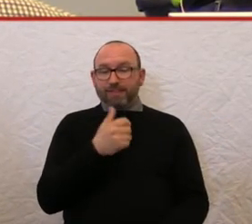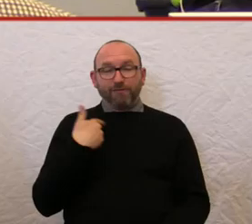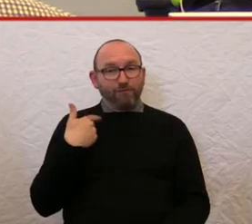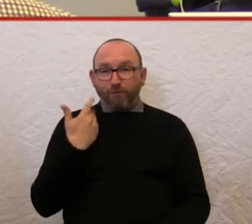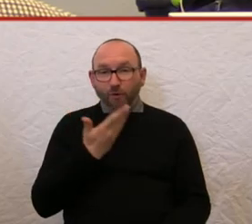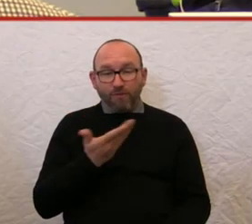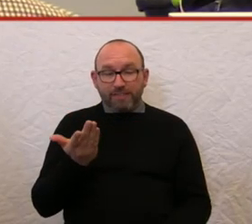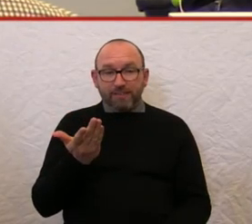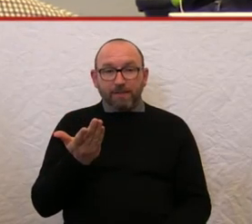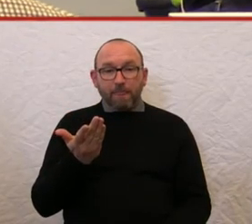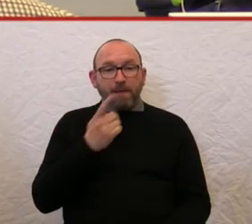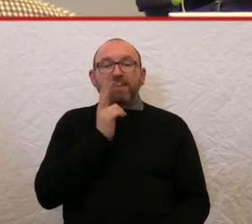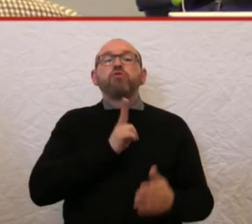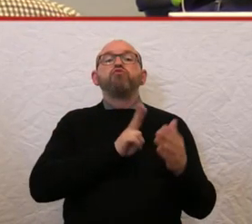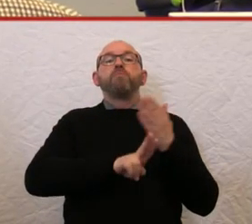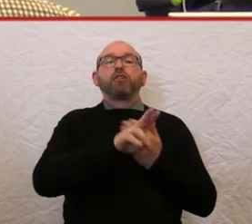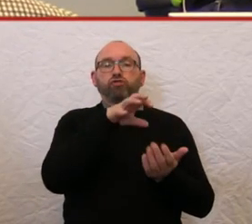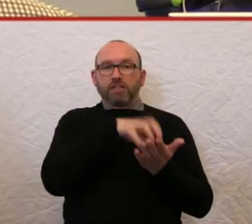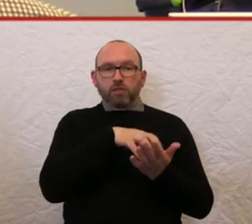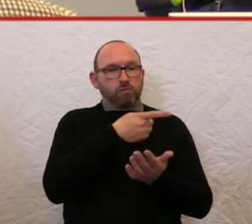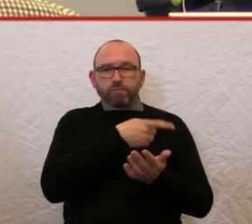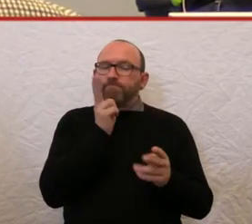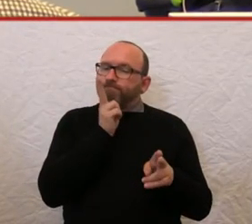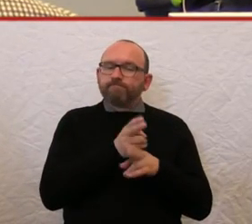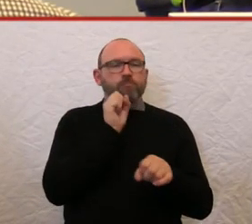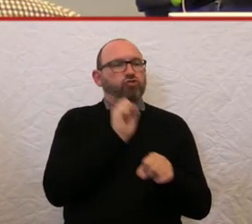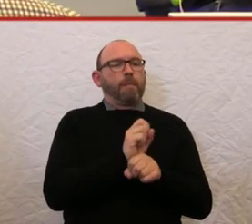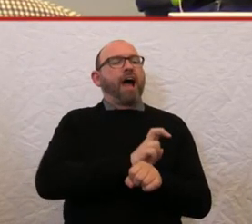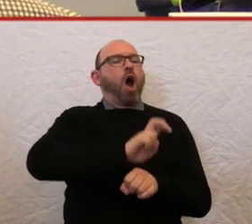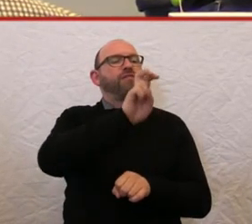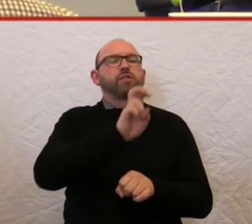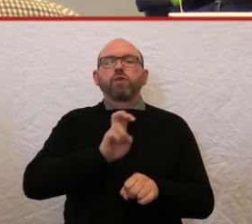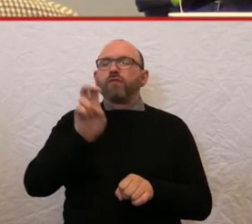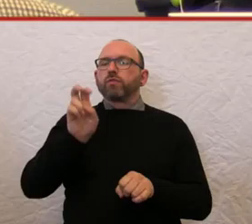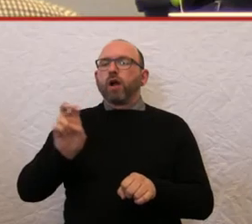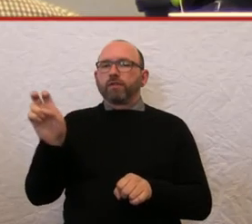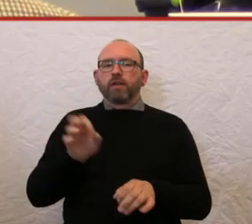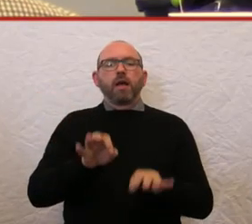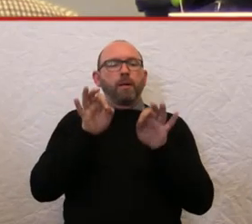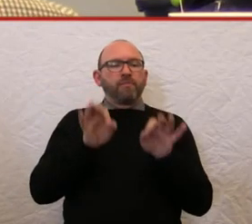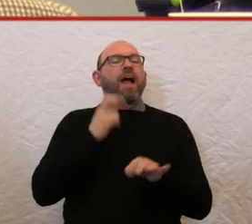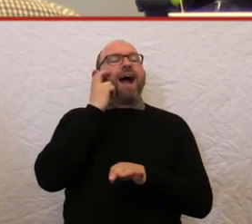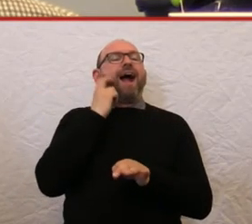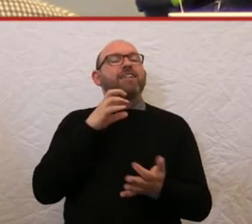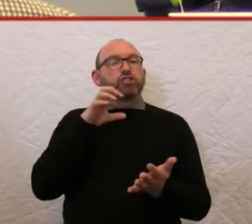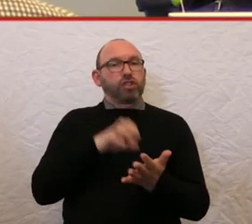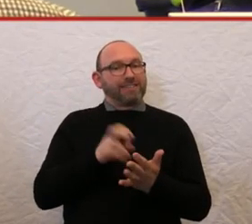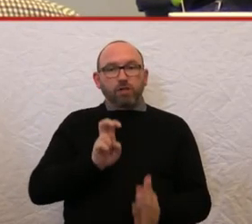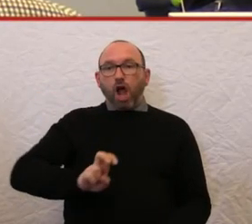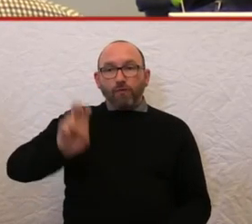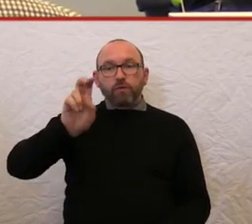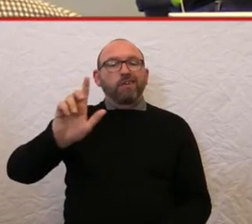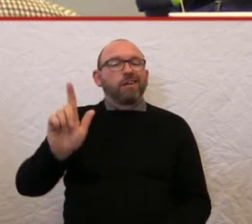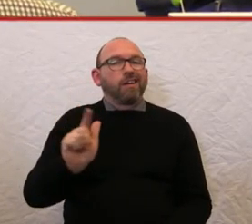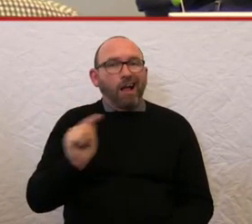dass es an jeder U-Bahn-Station Aufzüge gab. Und eines Tages stiegen wir an einer alten Station aus, wo es keinen Aufzug